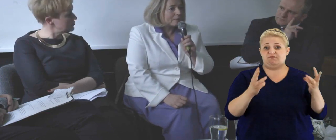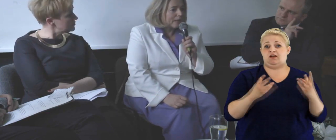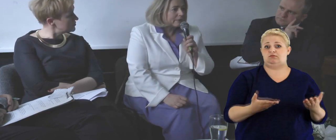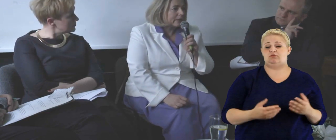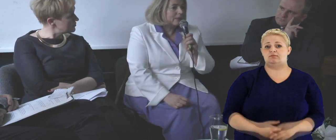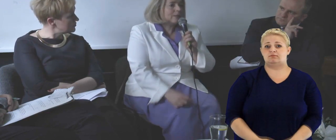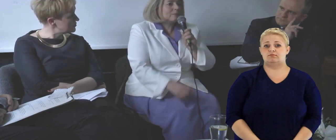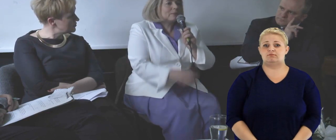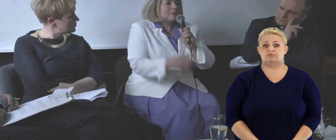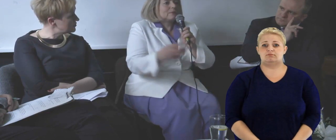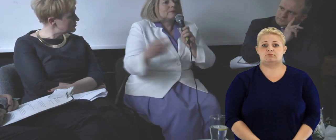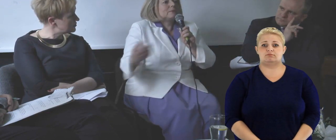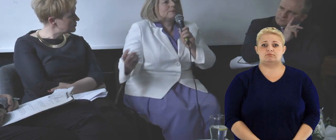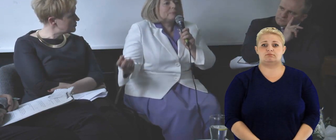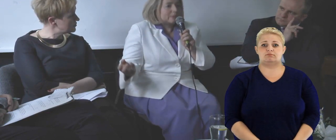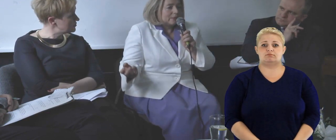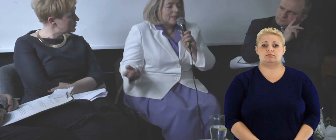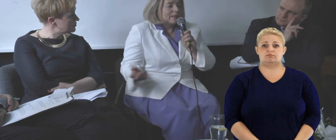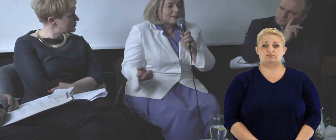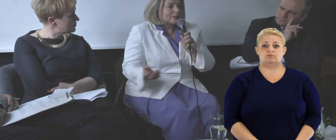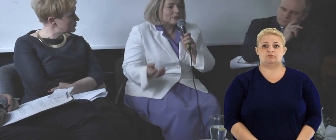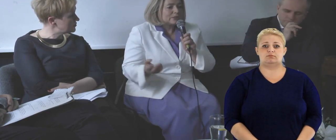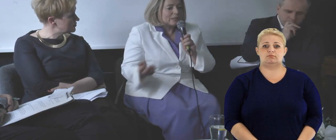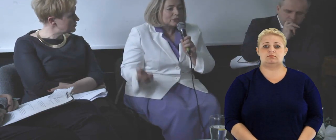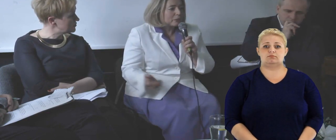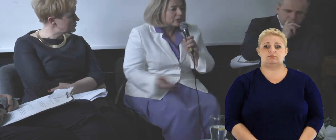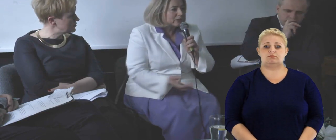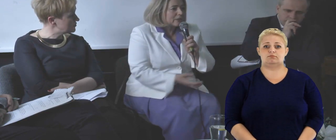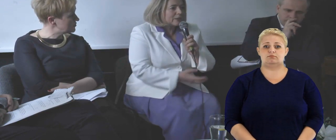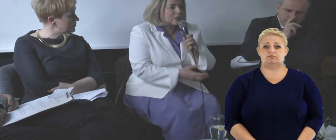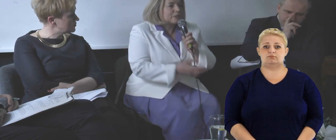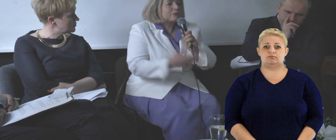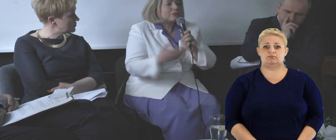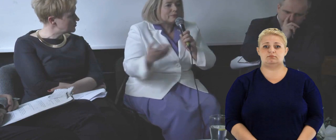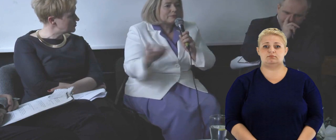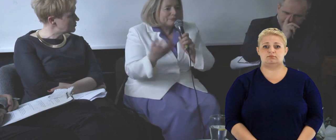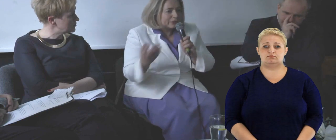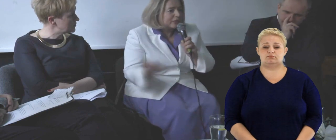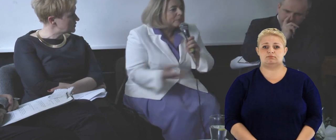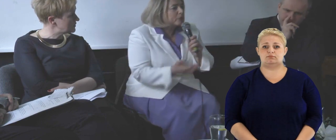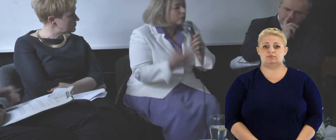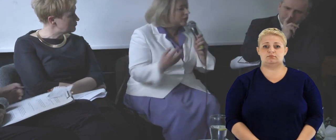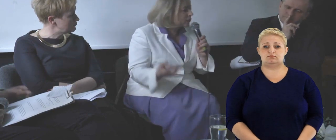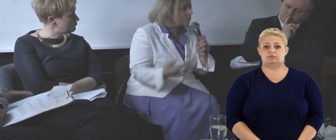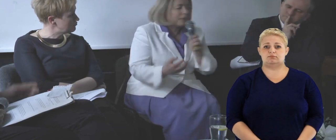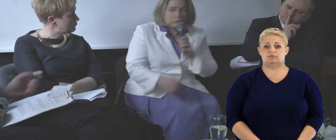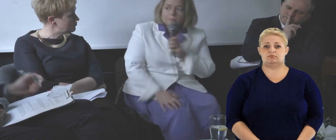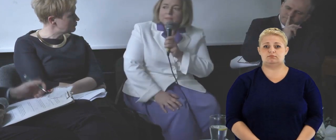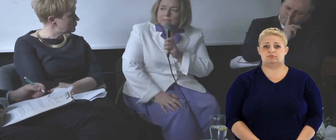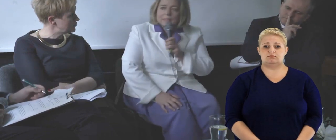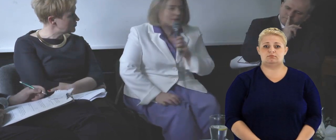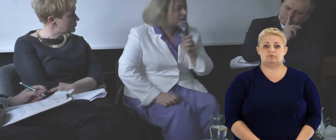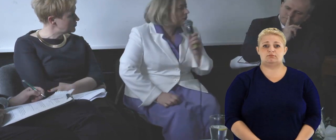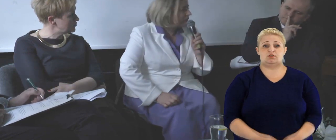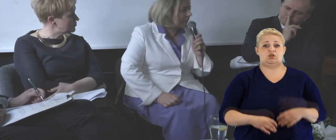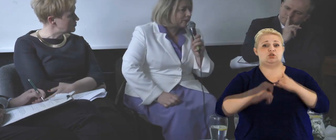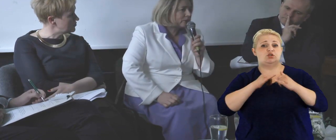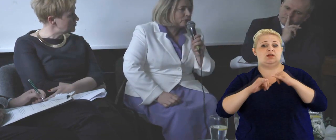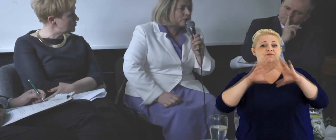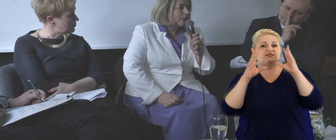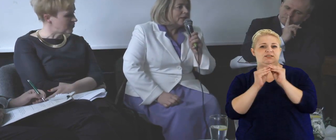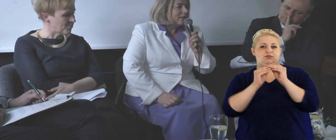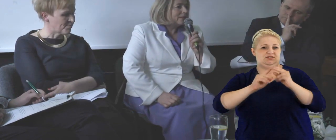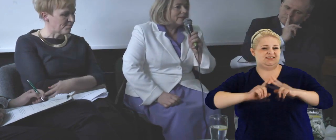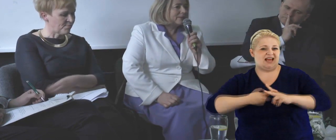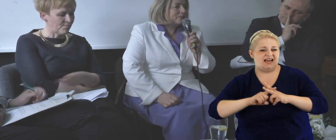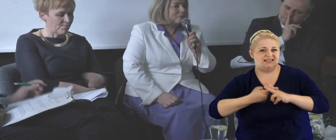tak naprawdę by oznaczyła, że jeżeli, jeżeli by to wszystko miało być zarejestrowane,